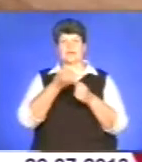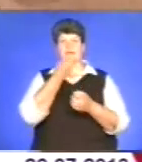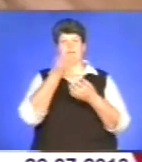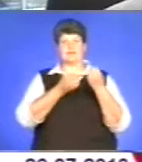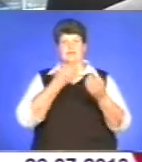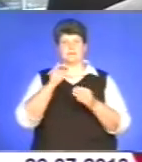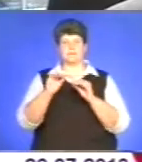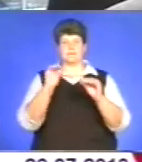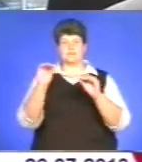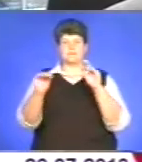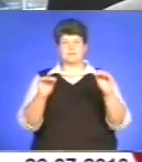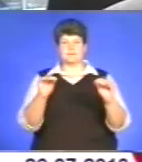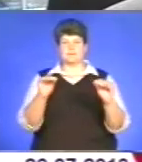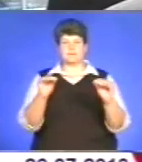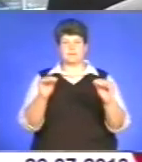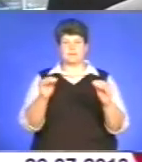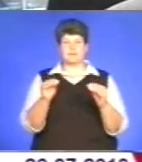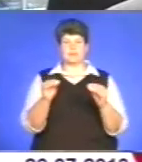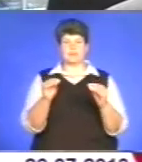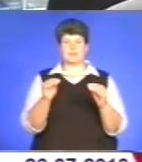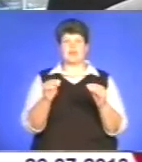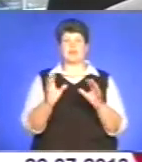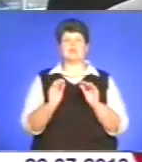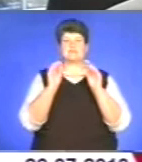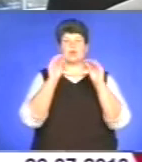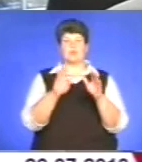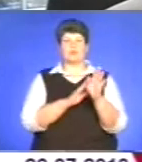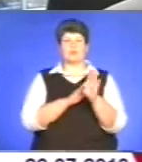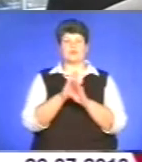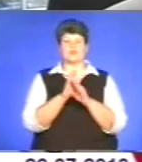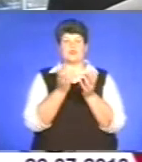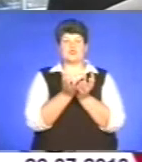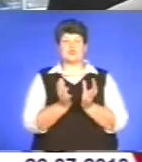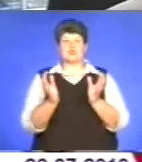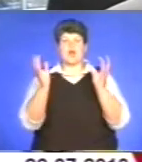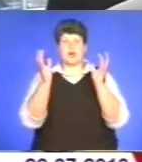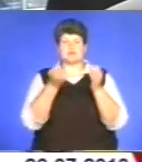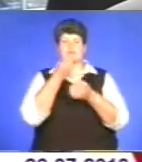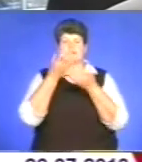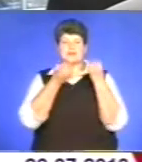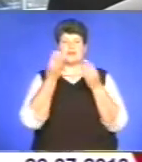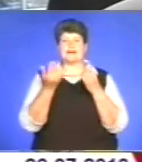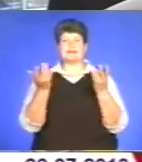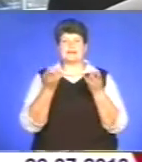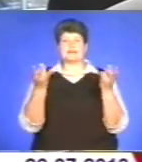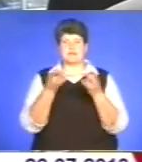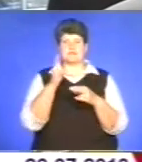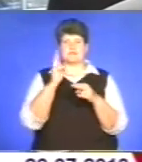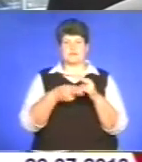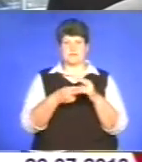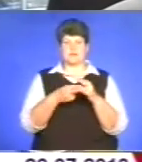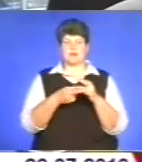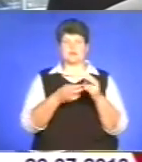Влаштована повністю чаша, влаштовані квітники, які потребують тільки невеличкого завершення. Це квітники